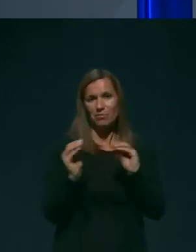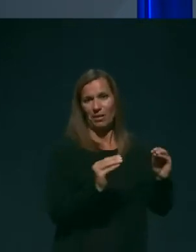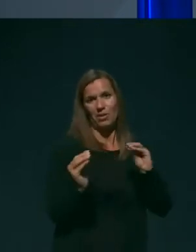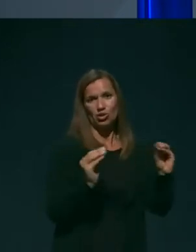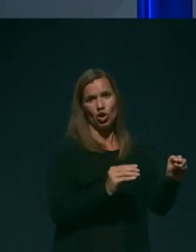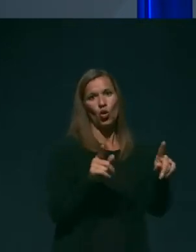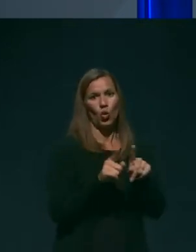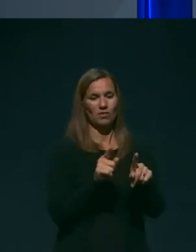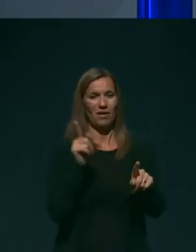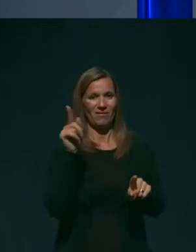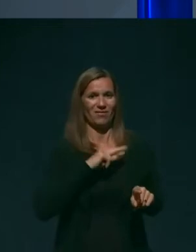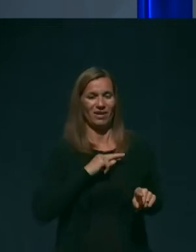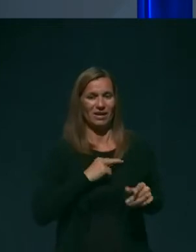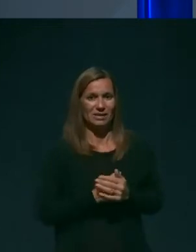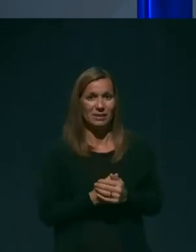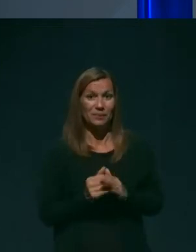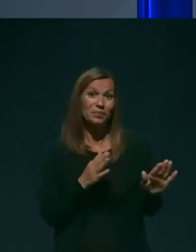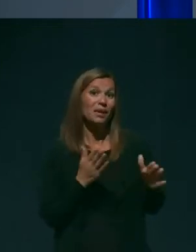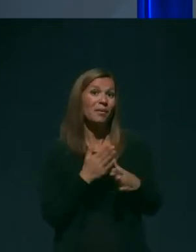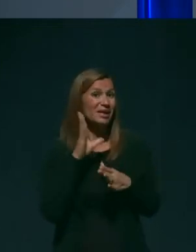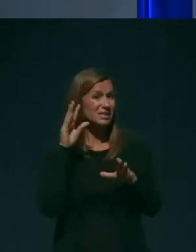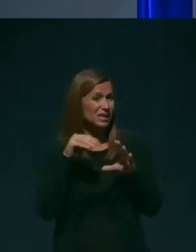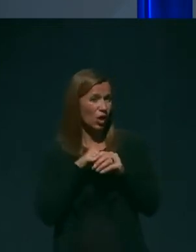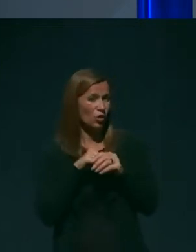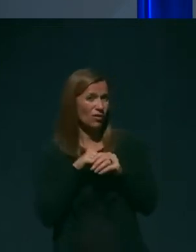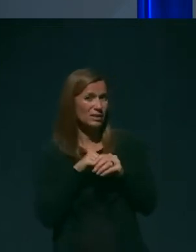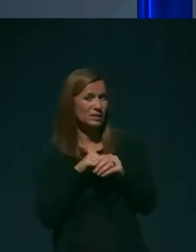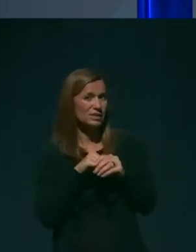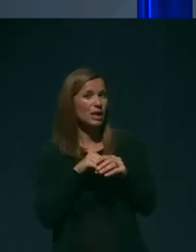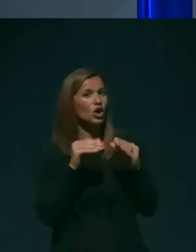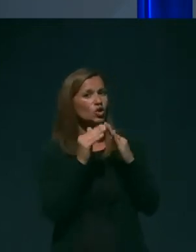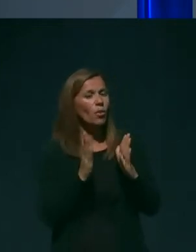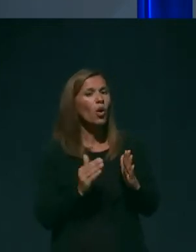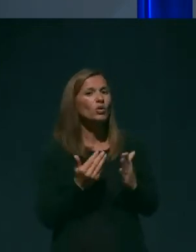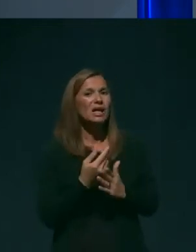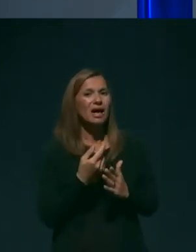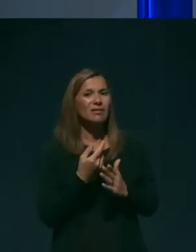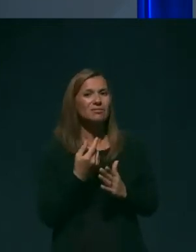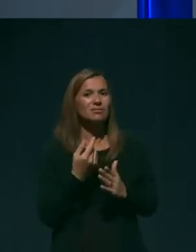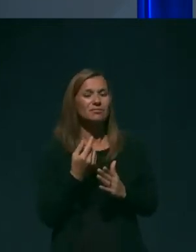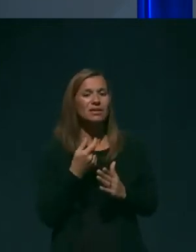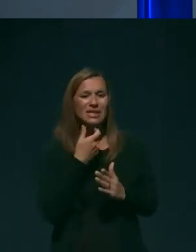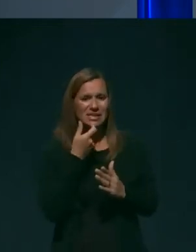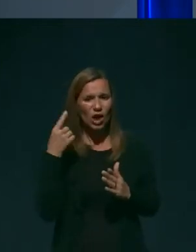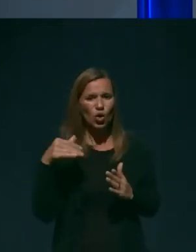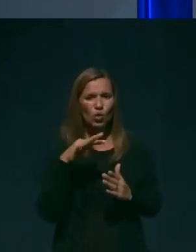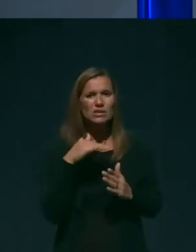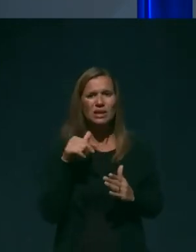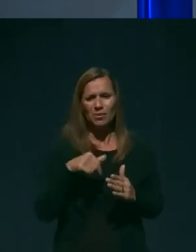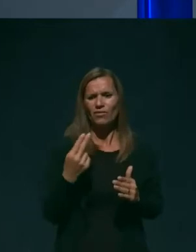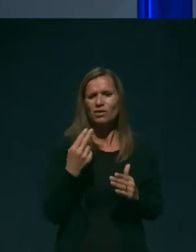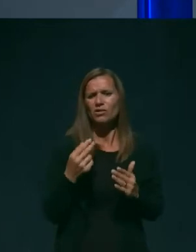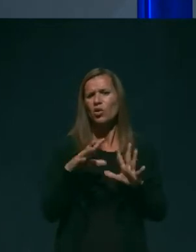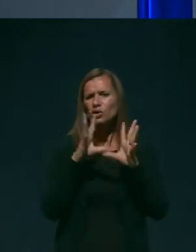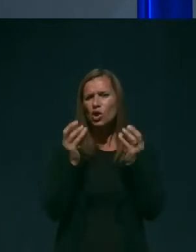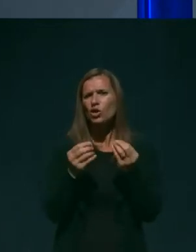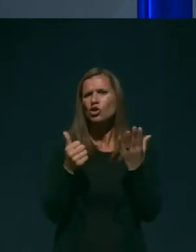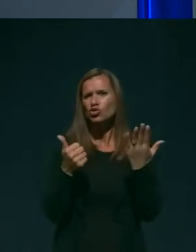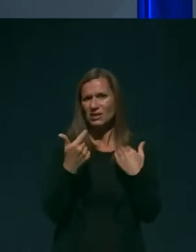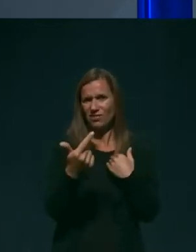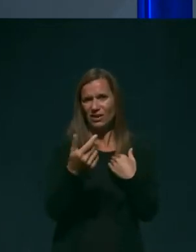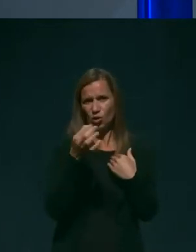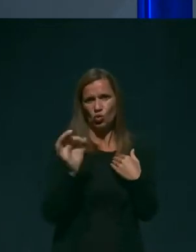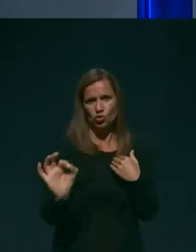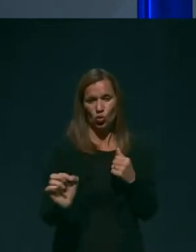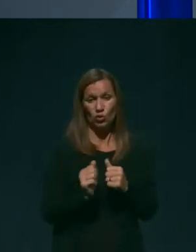Med stanovalci domov za starejše v Sloveniji je bila smrtnost kot najbrž veste v celoti 26 odstotna. Med tistimi,